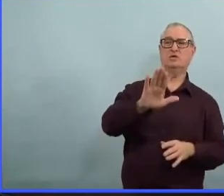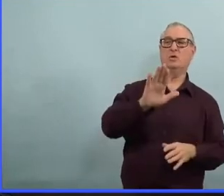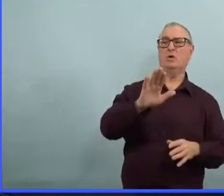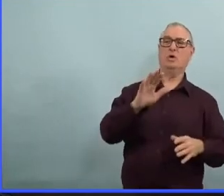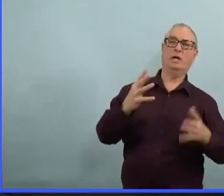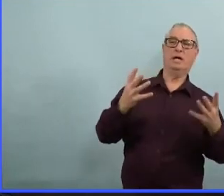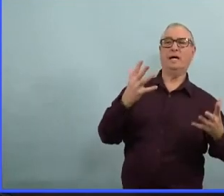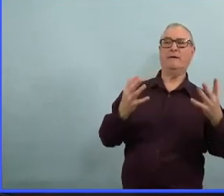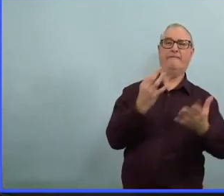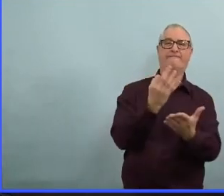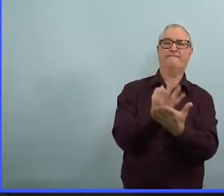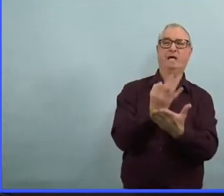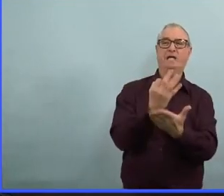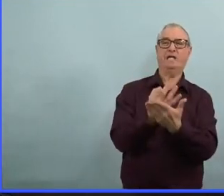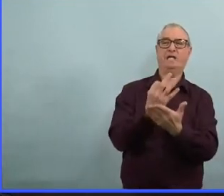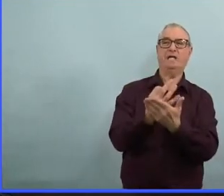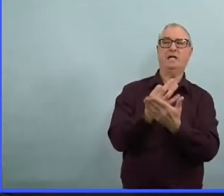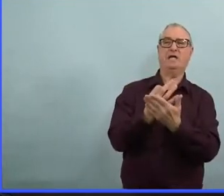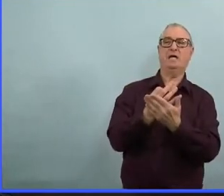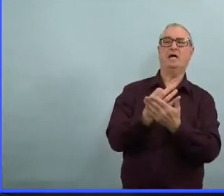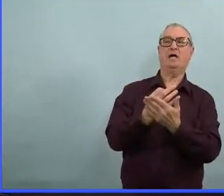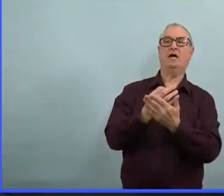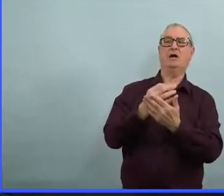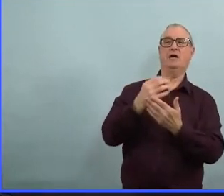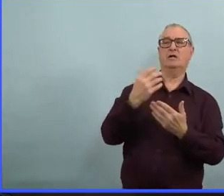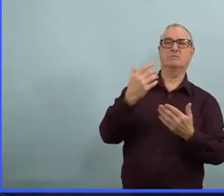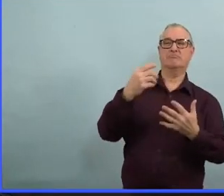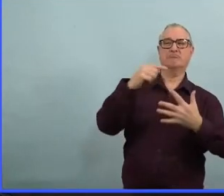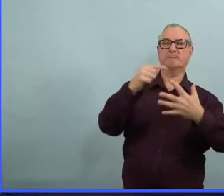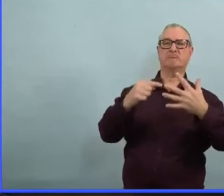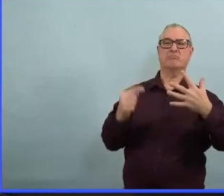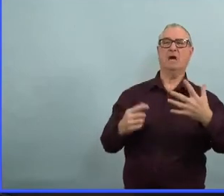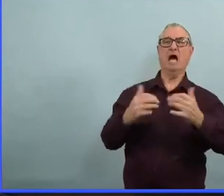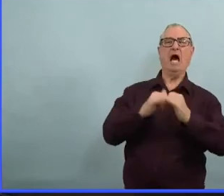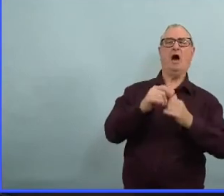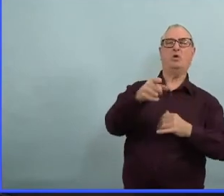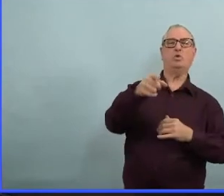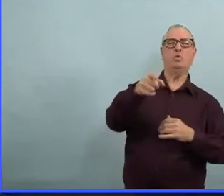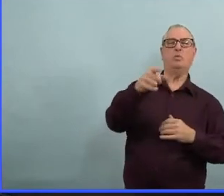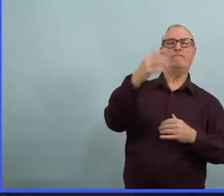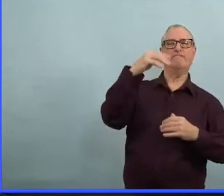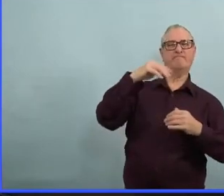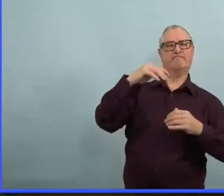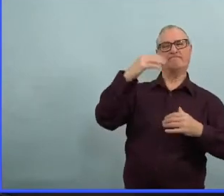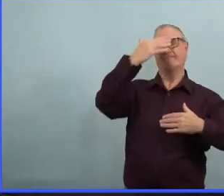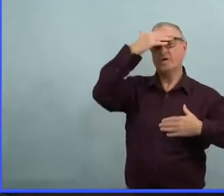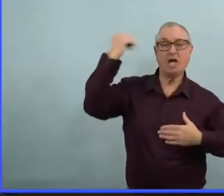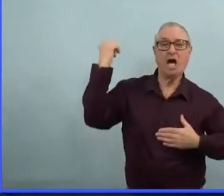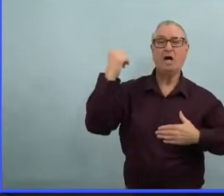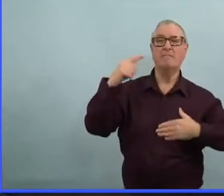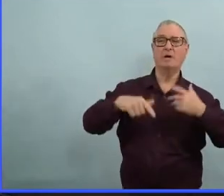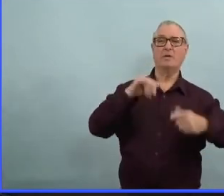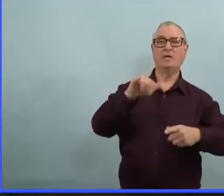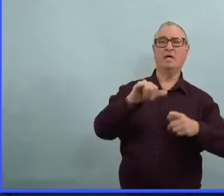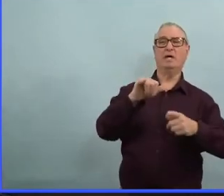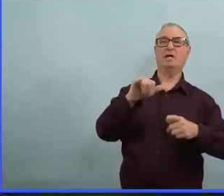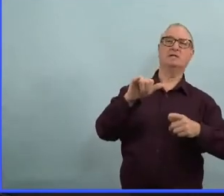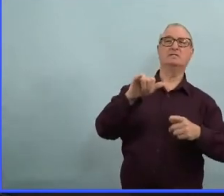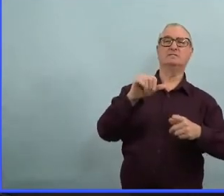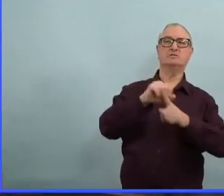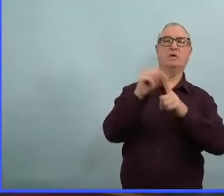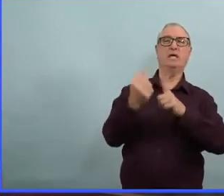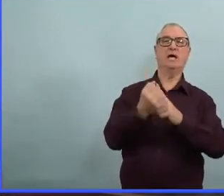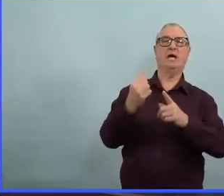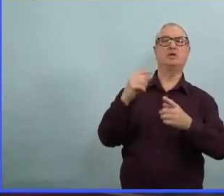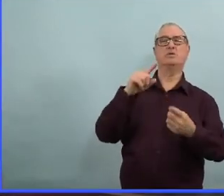pourriez-vous expliquer comment vous avez pu faire cette erreur cet oubli je veux dire c'est pas 30 000 dollars c'est 31 millions de dollars